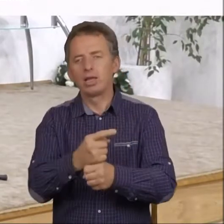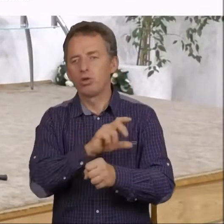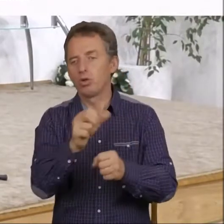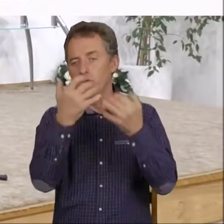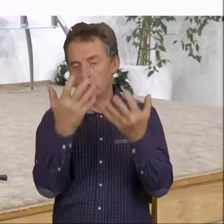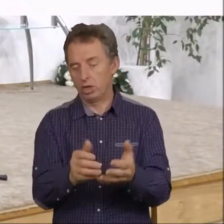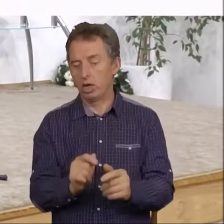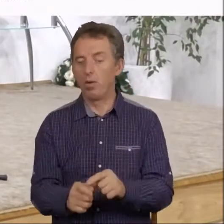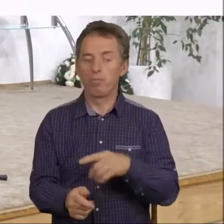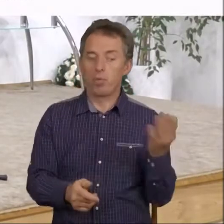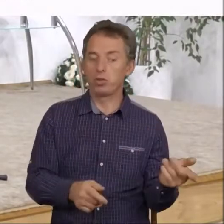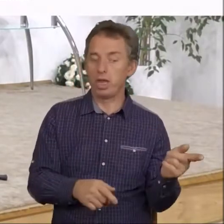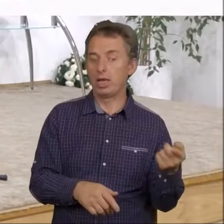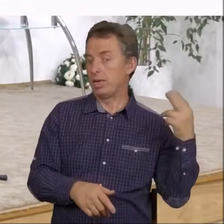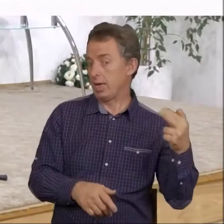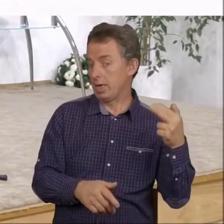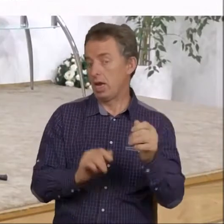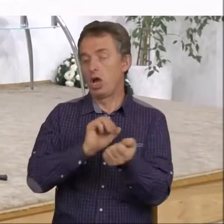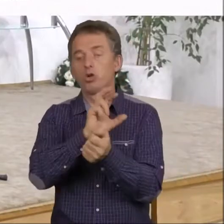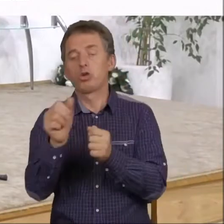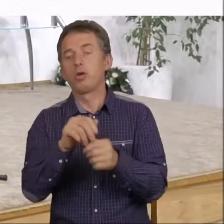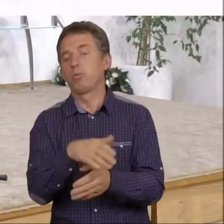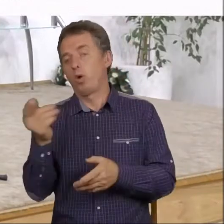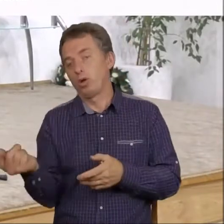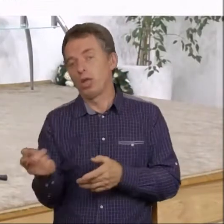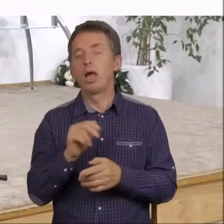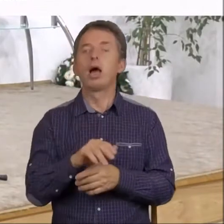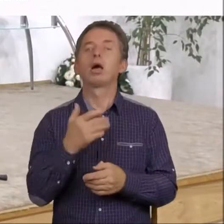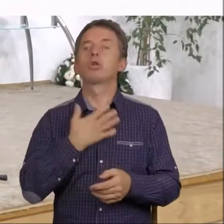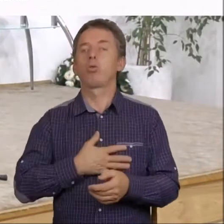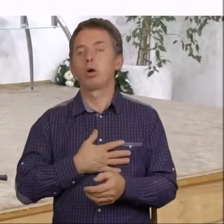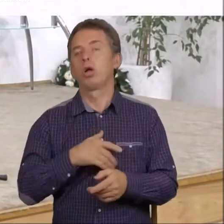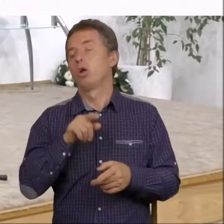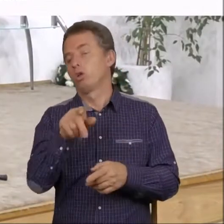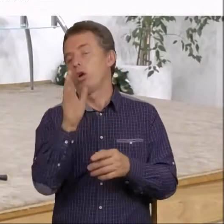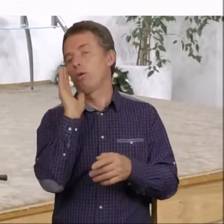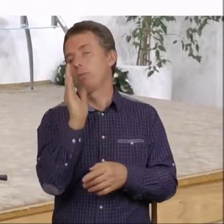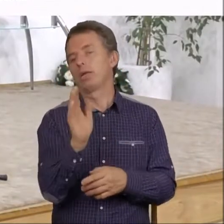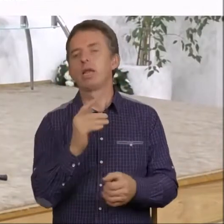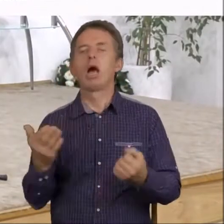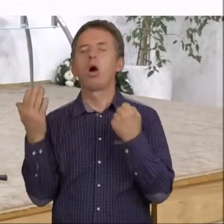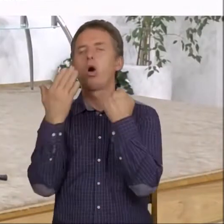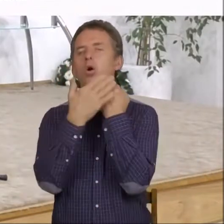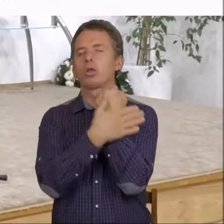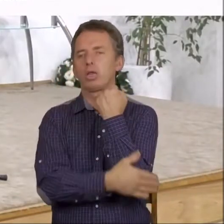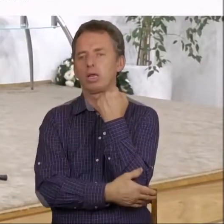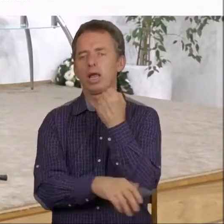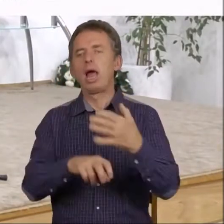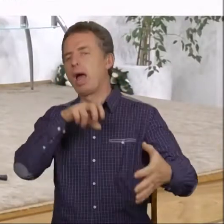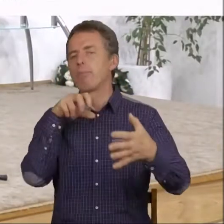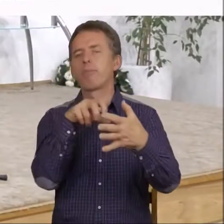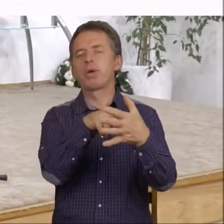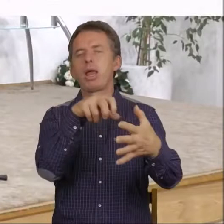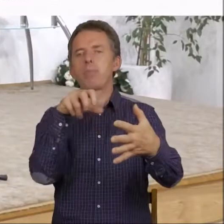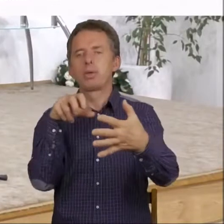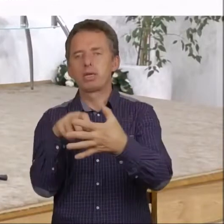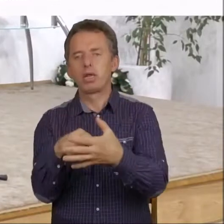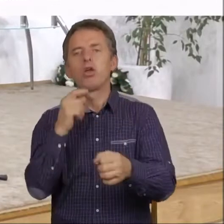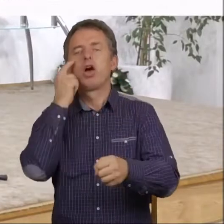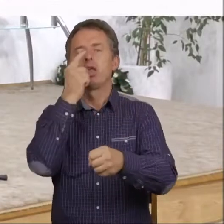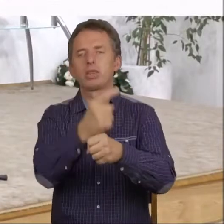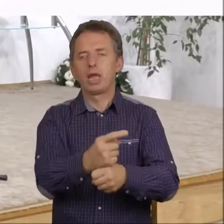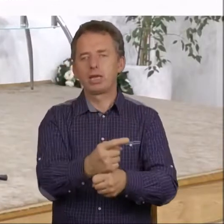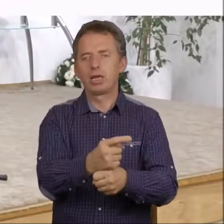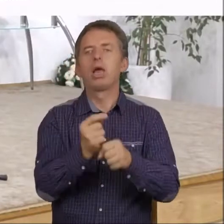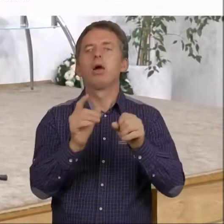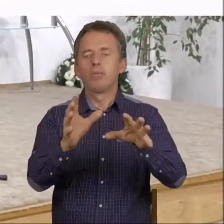po tej czy po tamtej stronie się znaleźć, to wtedy będzie to ostateczne przypieczętowanie decyzji, a